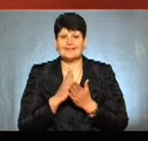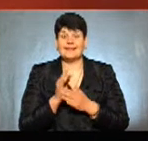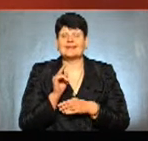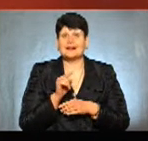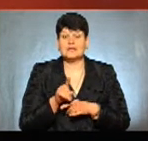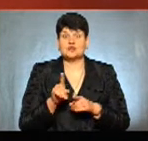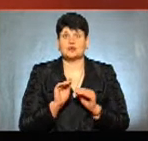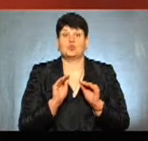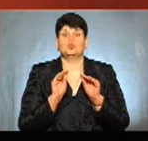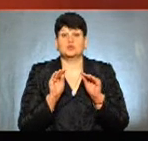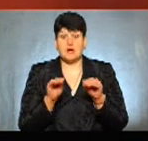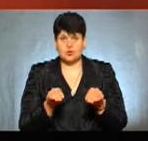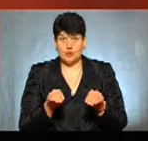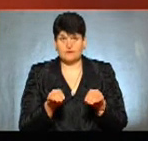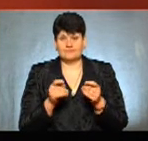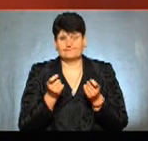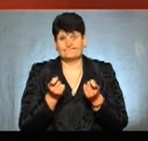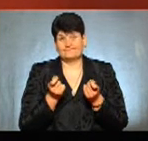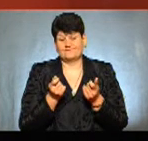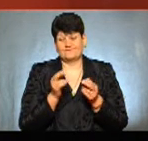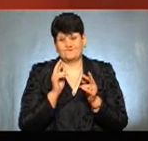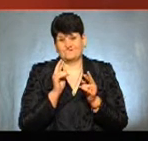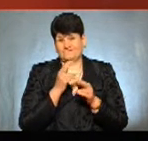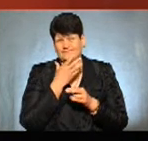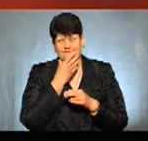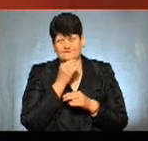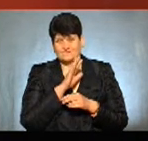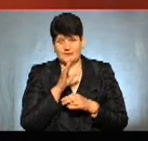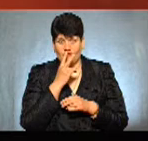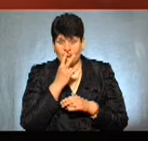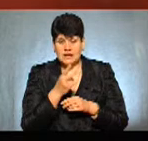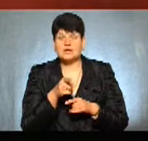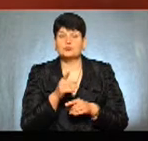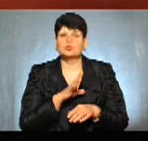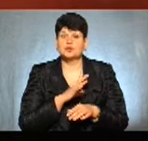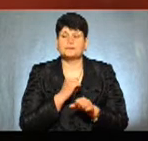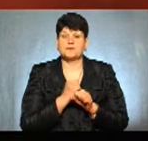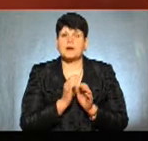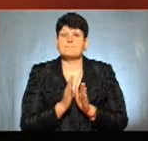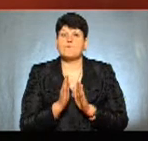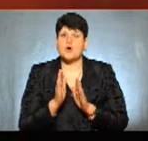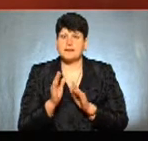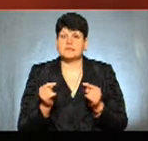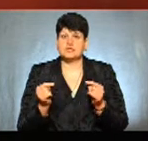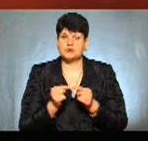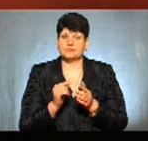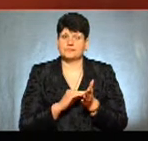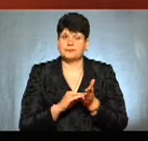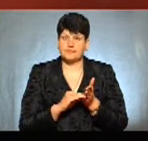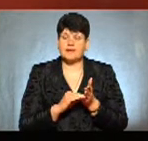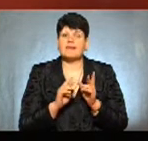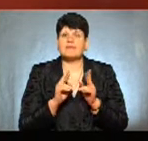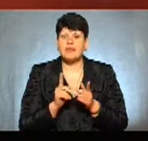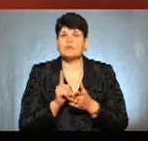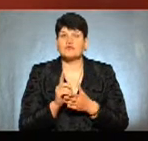що в принципі встановлені, ну, трошки в такому неприглядному вигляді. Тому їх було розроблено порядок, де чітко визначено, зазначено, як